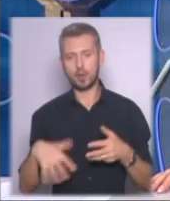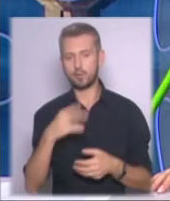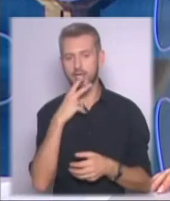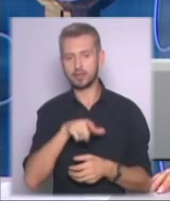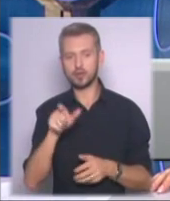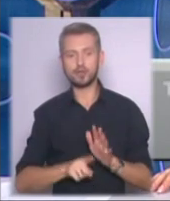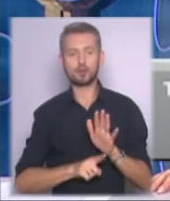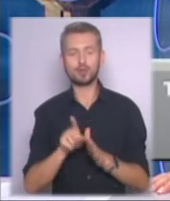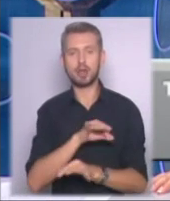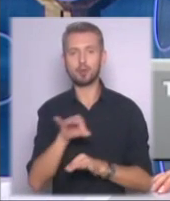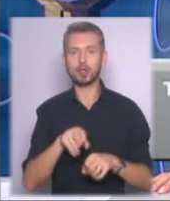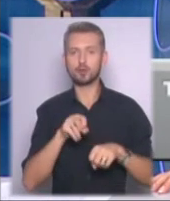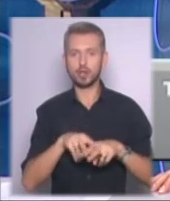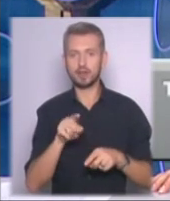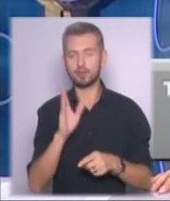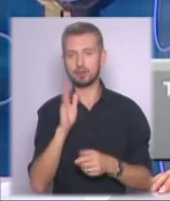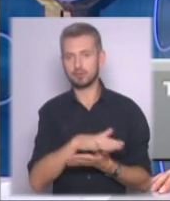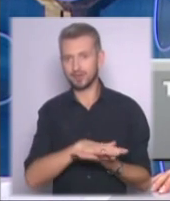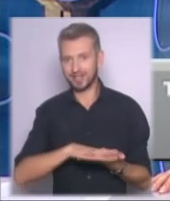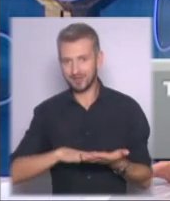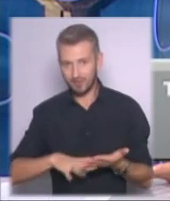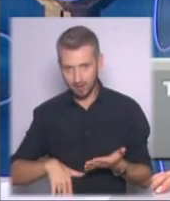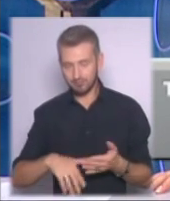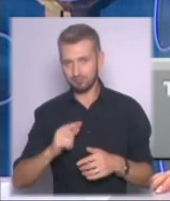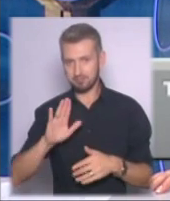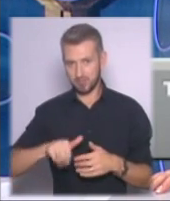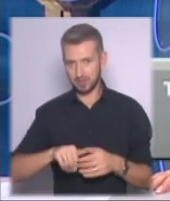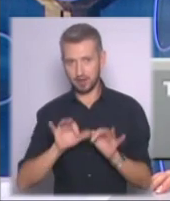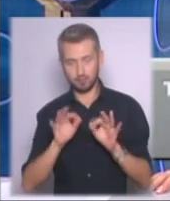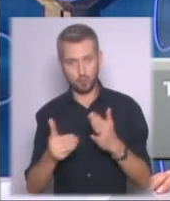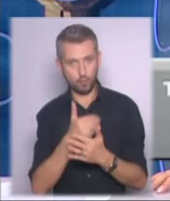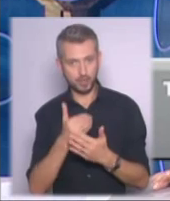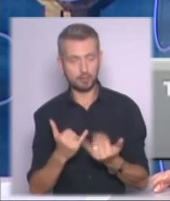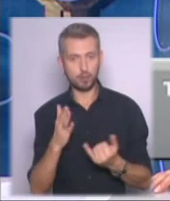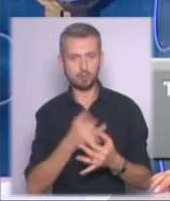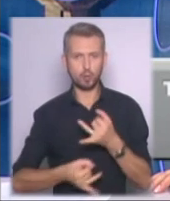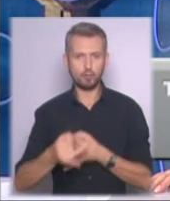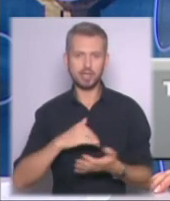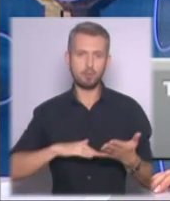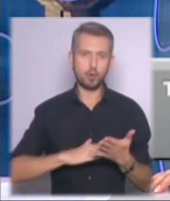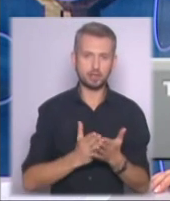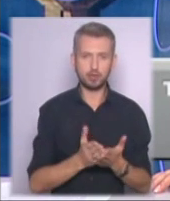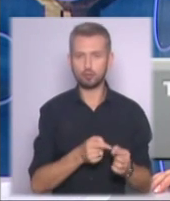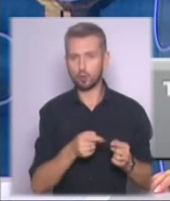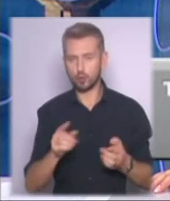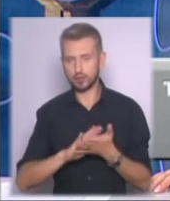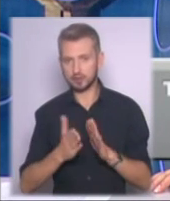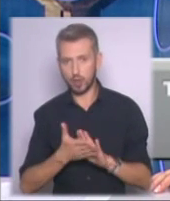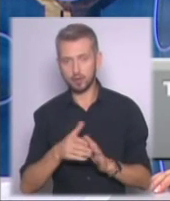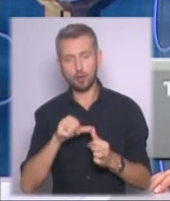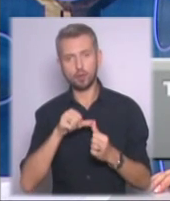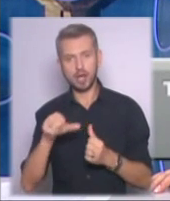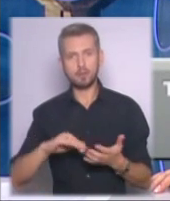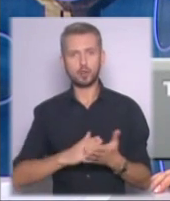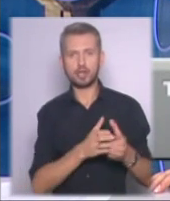розпочинаємо проєк «Столиця». Триватиме він протягом наступних трьох годин. І сьогодні в нашій студії будемо говорити як політичну поточну ситуацію. Я нагадаю, що окремі політичні